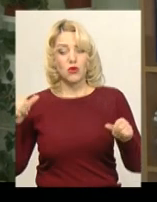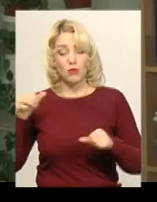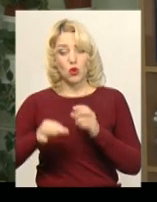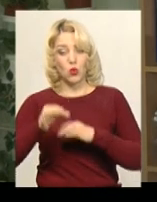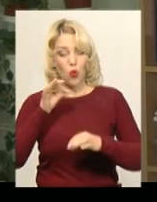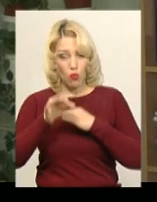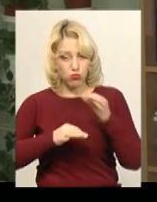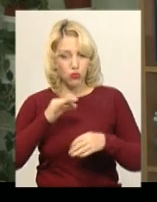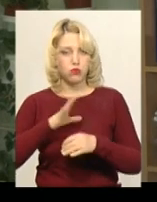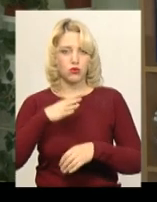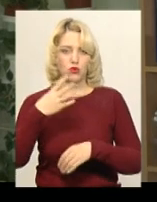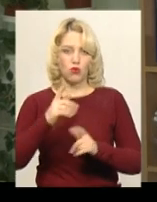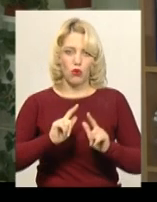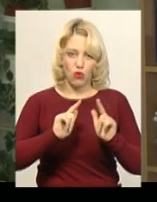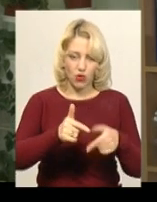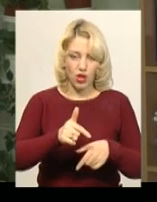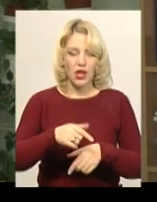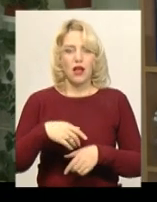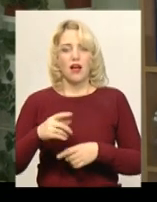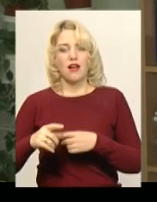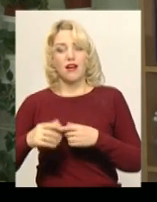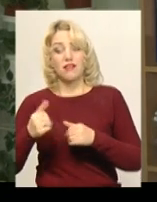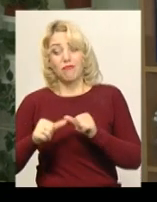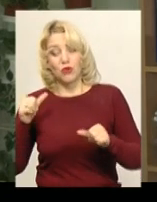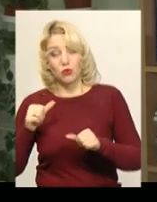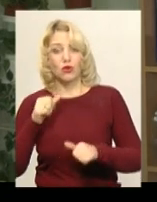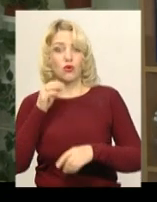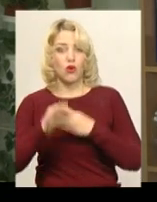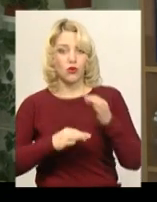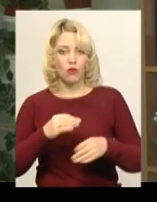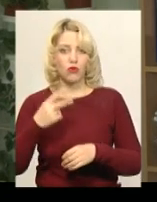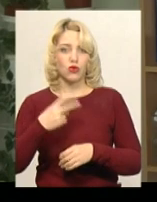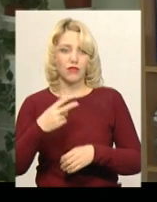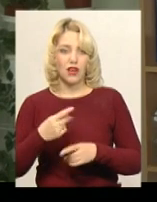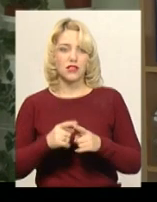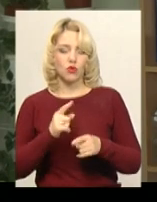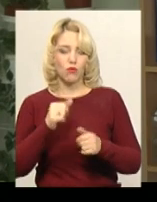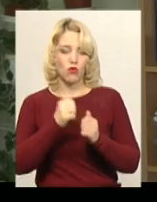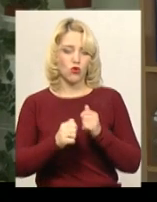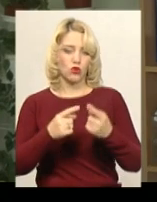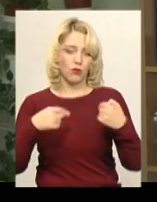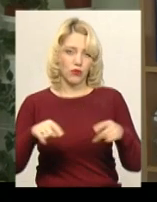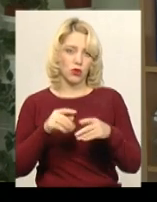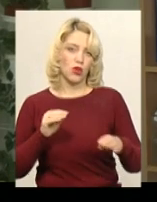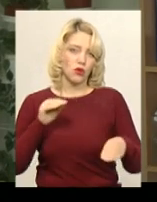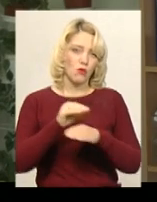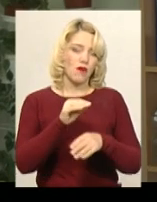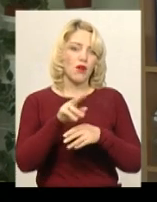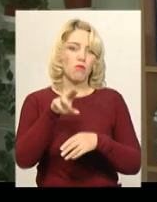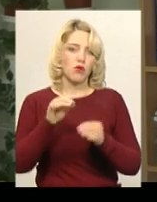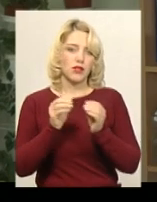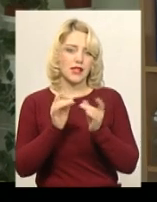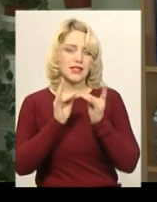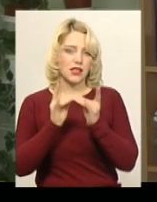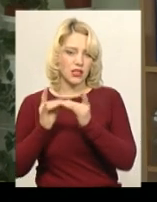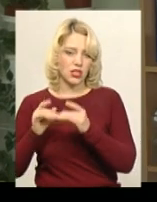минулу добу 27 хворих. Тому в кожному відділенні згідно плану по 10 додаткових ліжок розгорнуто і от ми приймаємо хворих з